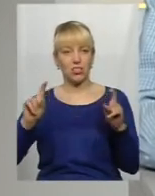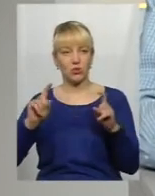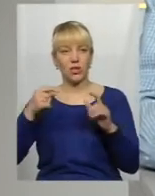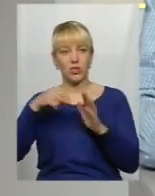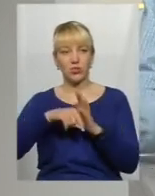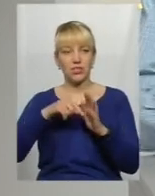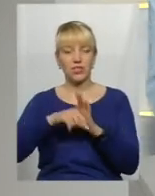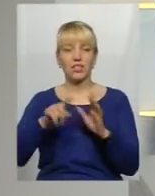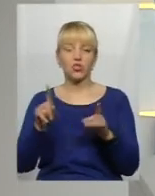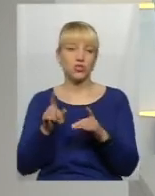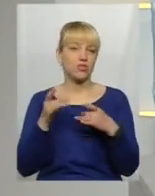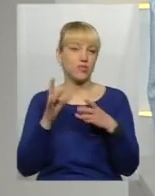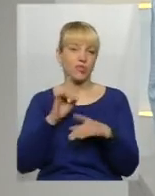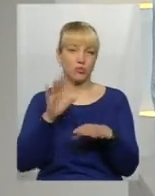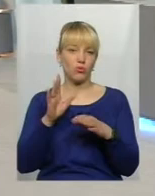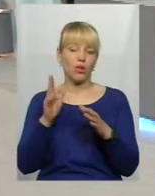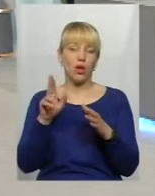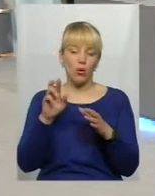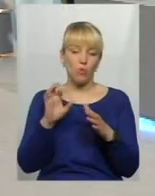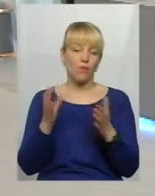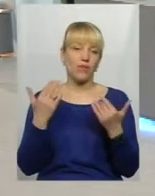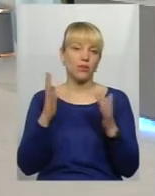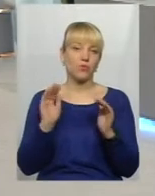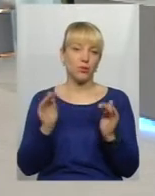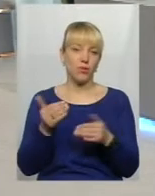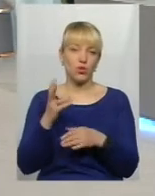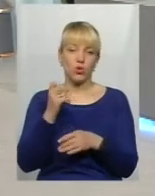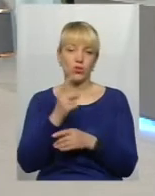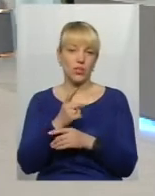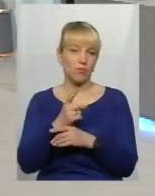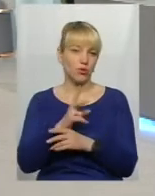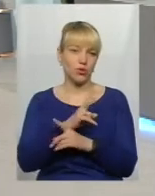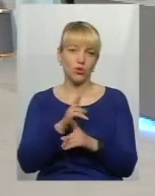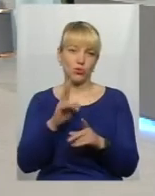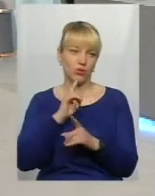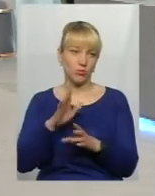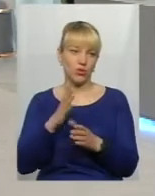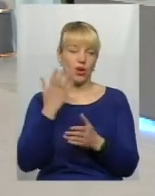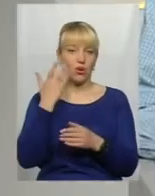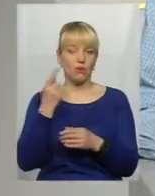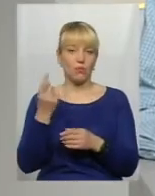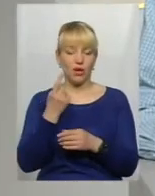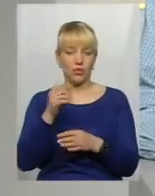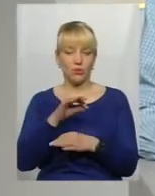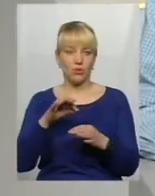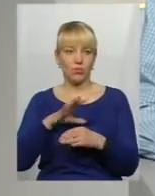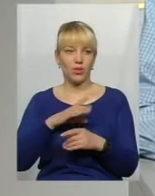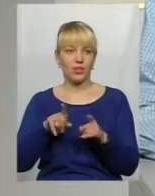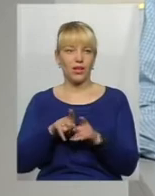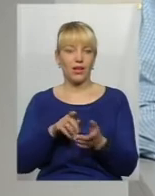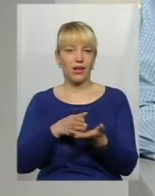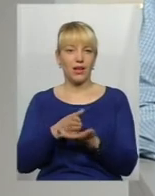не буде. Просто вихідних, можливо, певних буде менше. Але забороняти ніхто не збирається. Тому що, коли перший проєкт, дуже була така лінія,